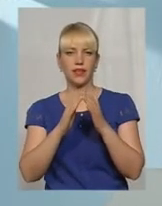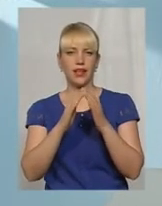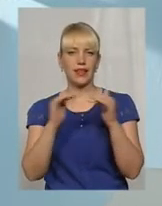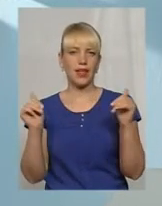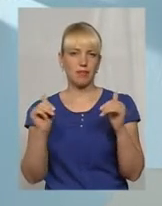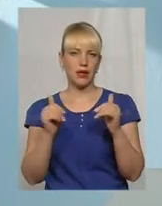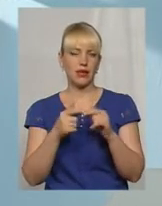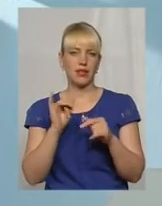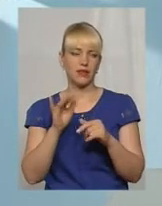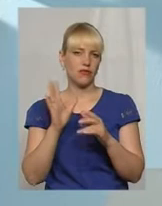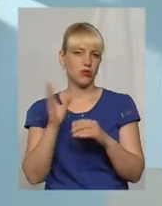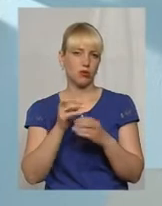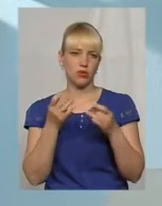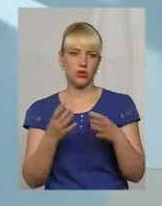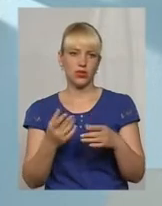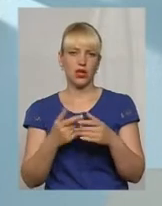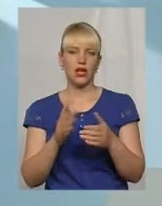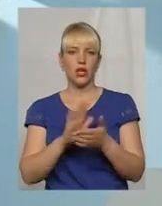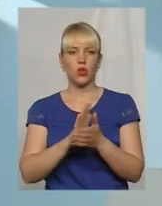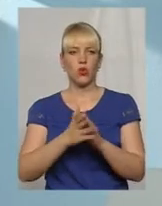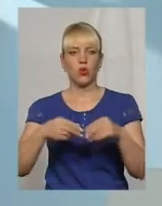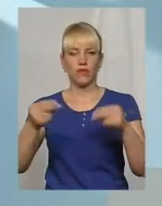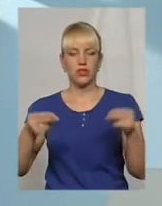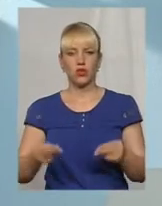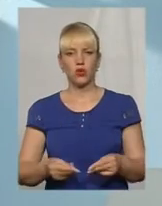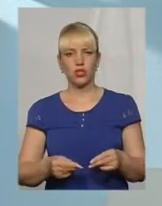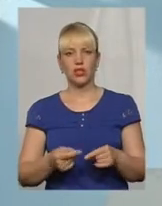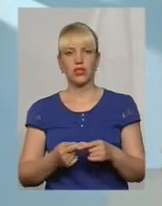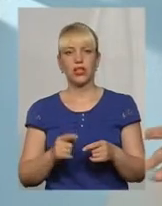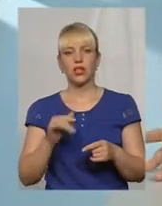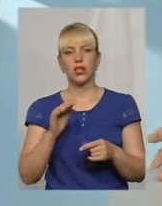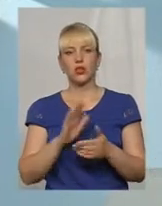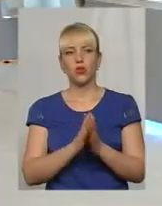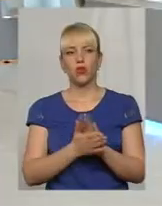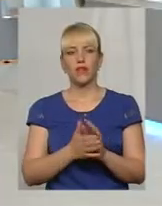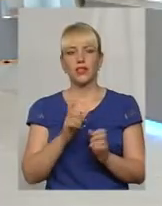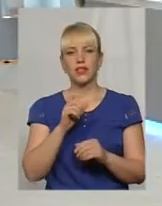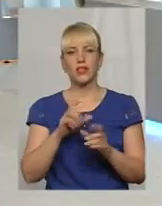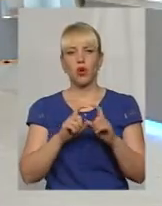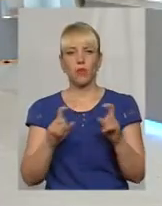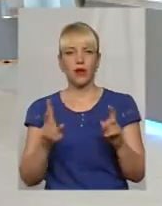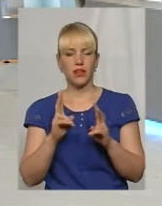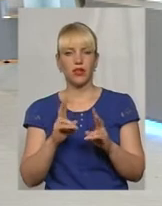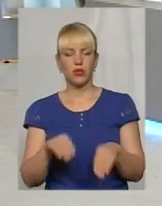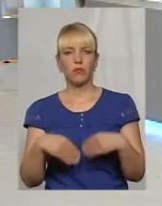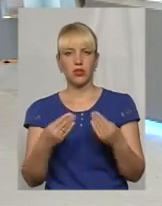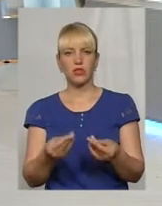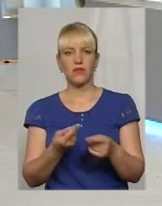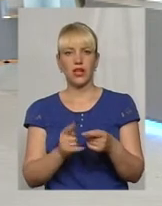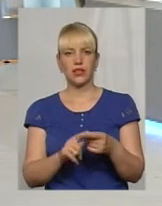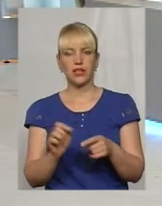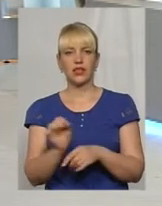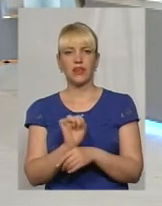і все дуже просто. Заключається договор. Заключається договор з компанією, яка предоставляє цей